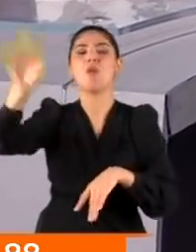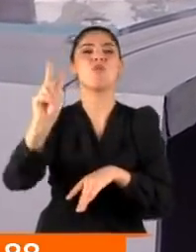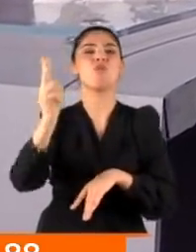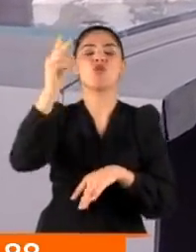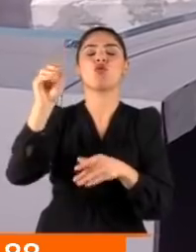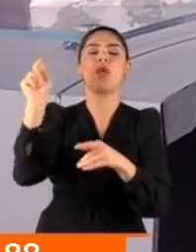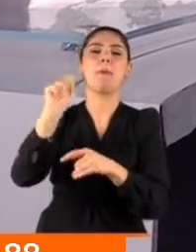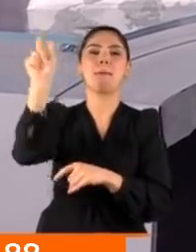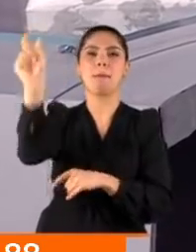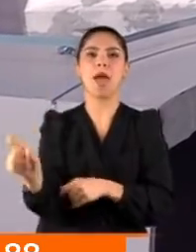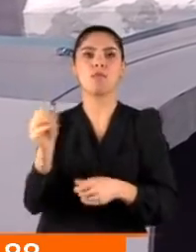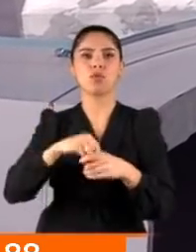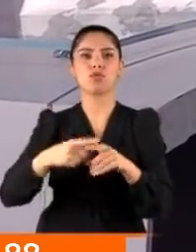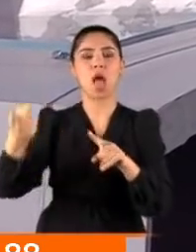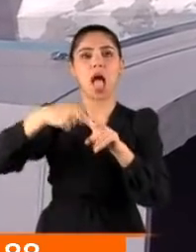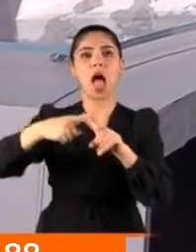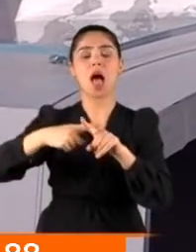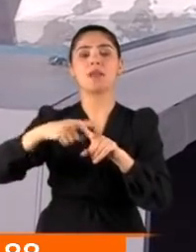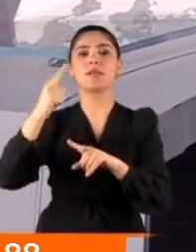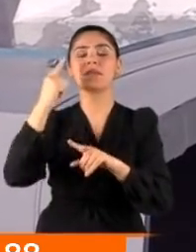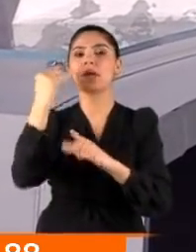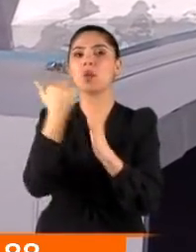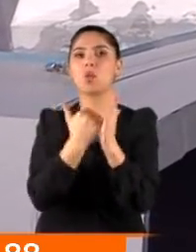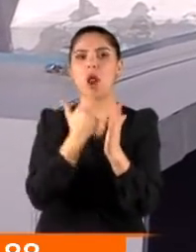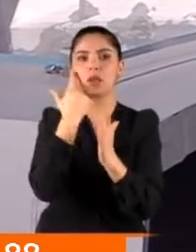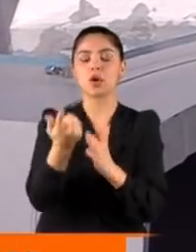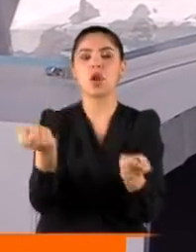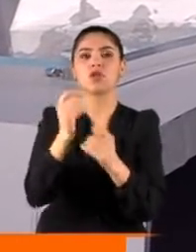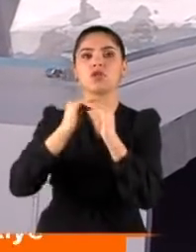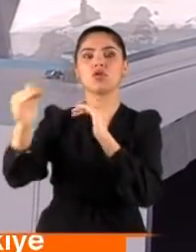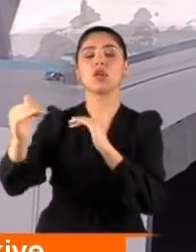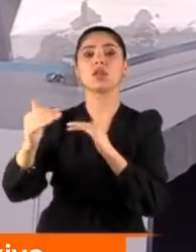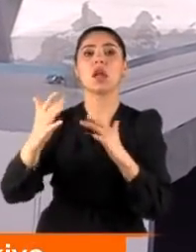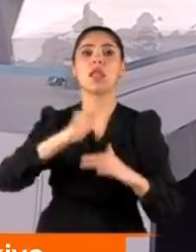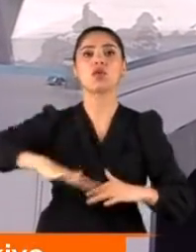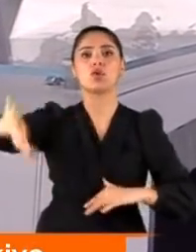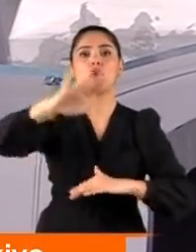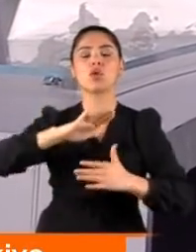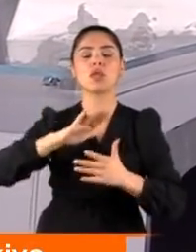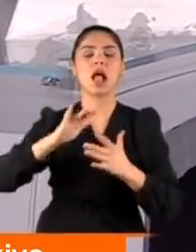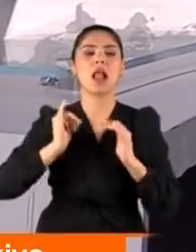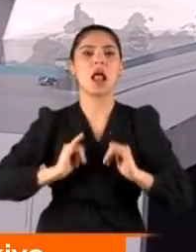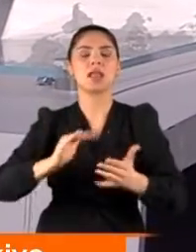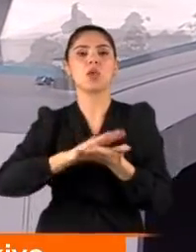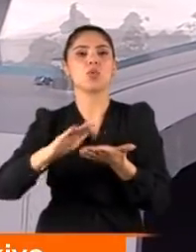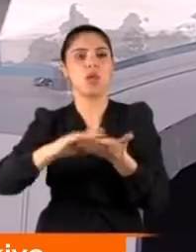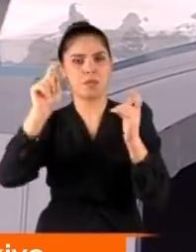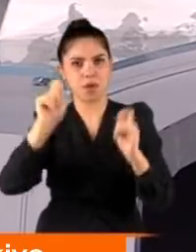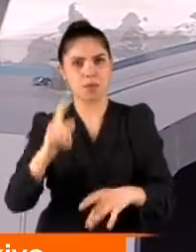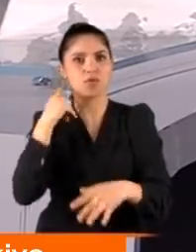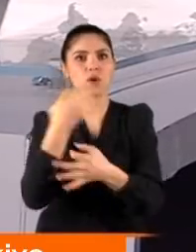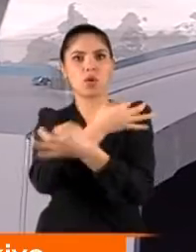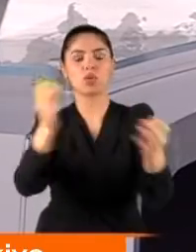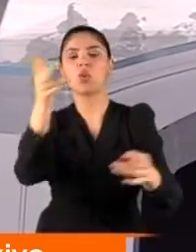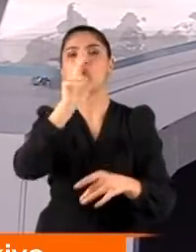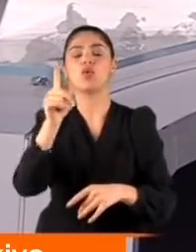Çalışma Bakanlığı ek protokolle tüm kamu çalışanlarının maaşlarına sosyal refah düzenlemesi yapılacağını duyurdu. Ayrıca 3600